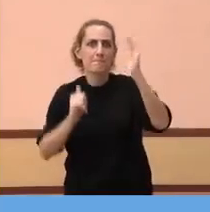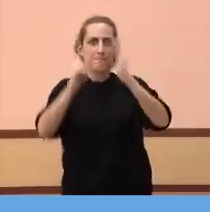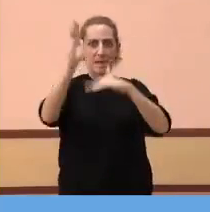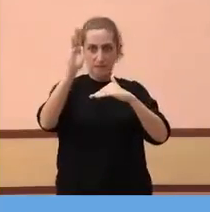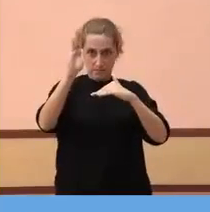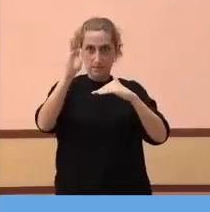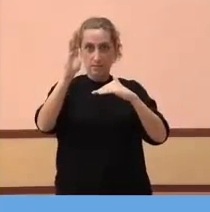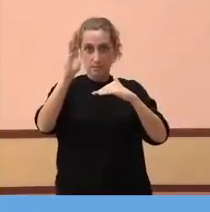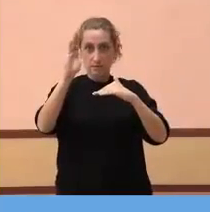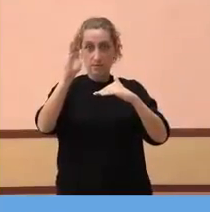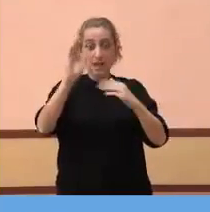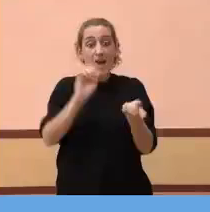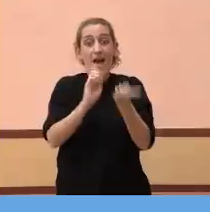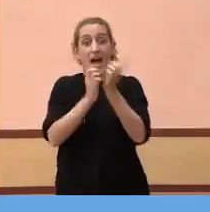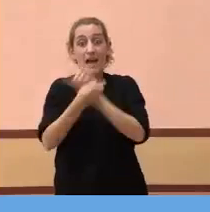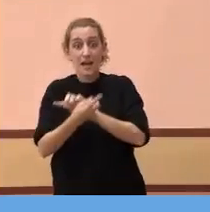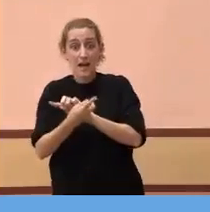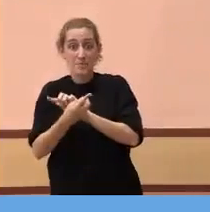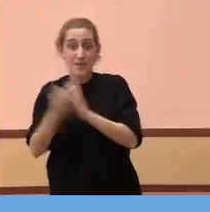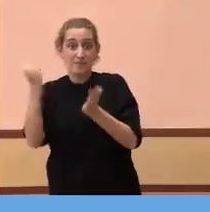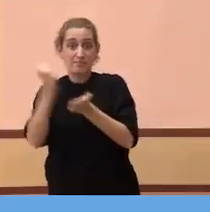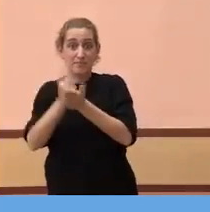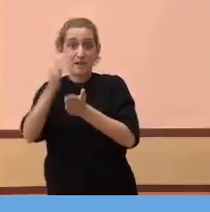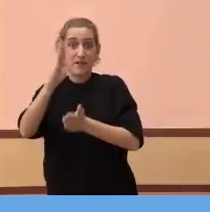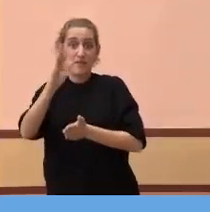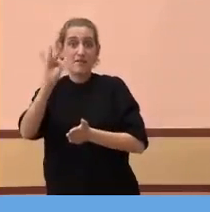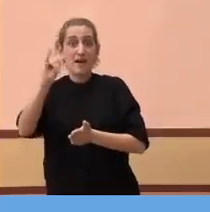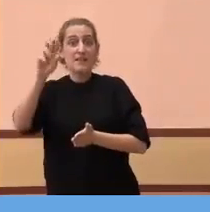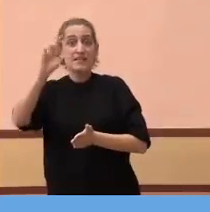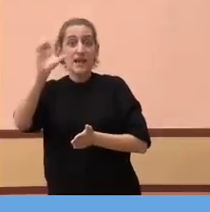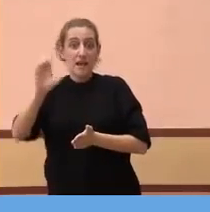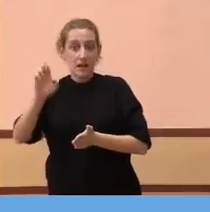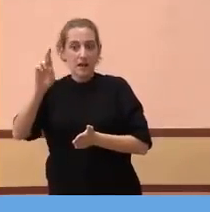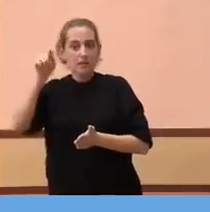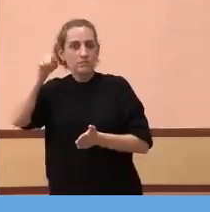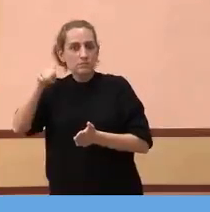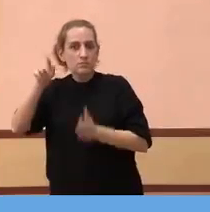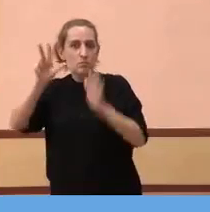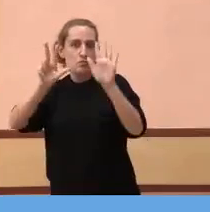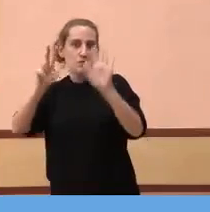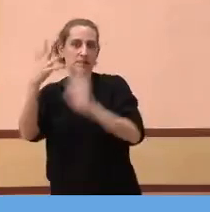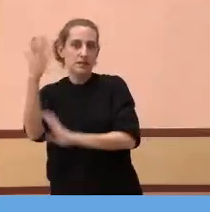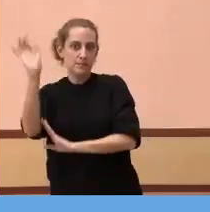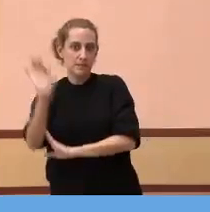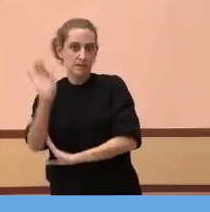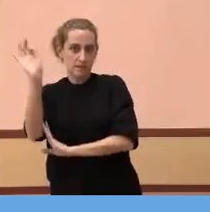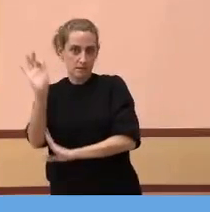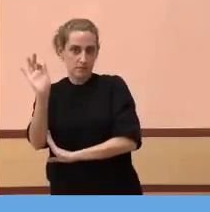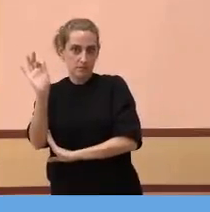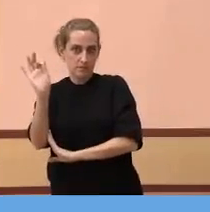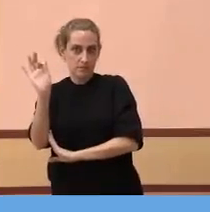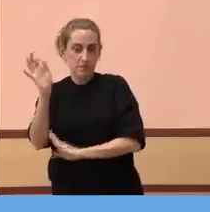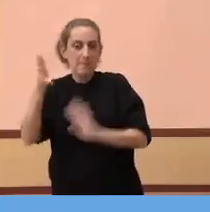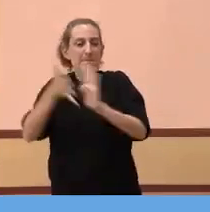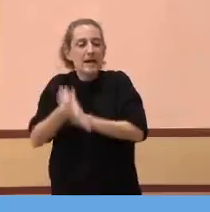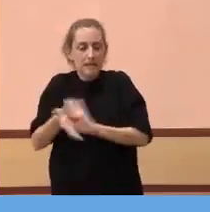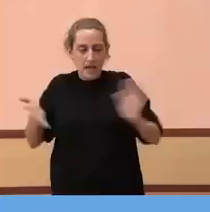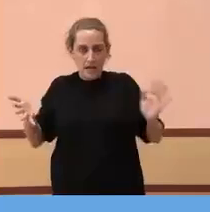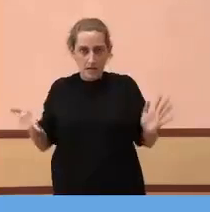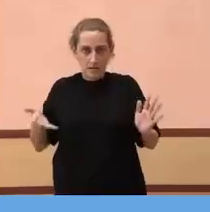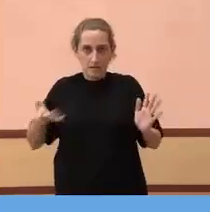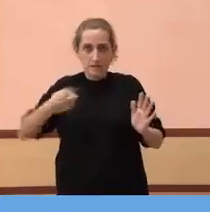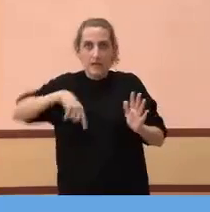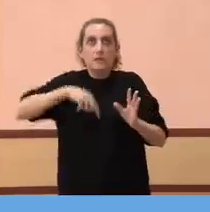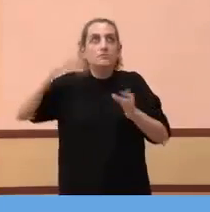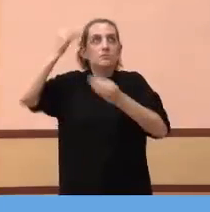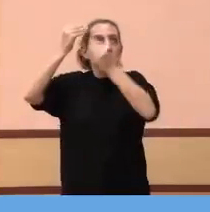i un 85% amb Pfizer. Imagini's si nosaltres, aquest és un supòsit, evidentment és un